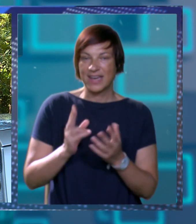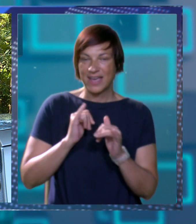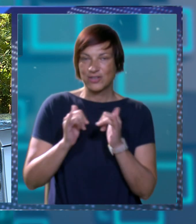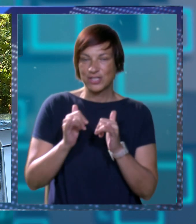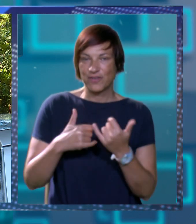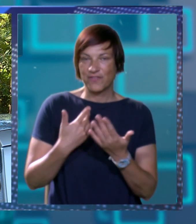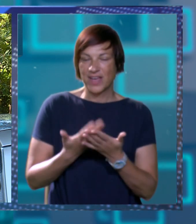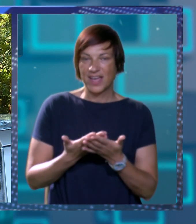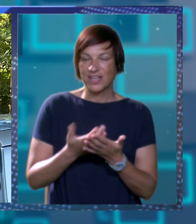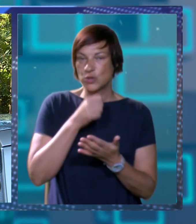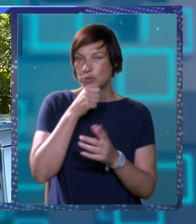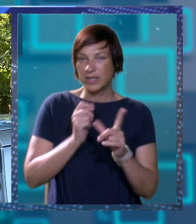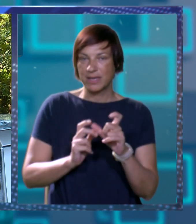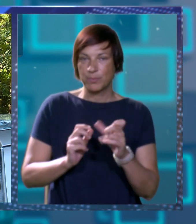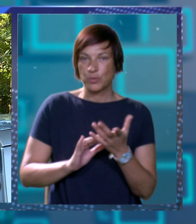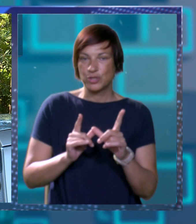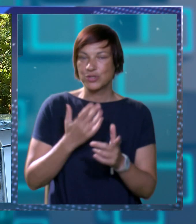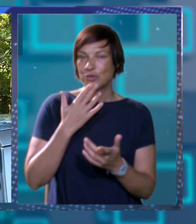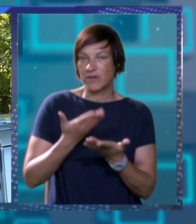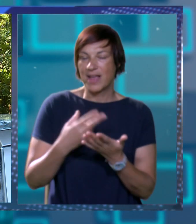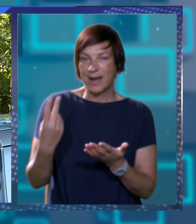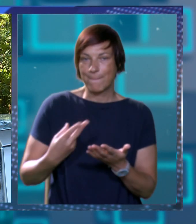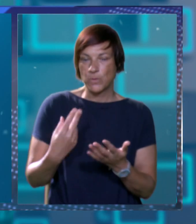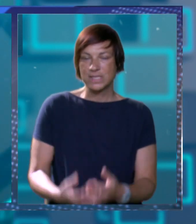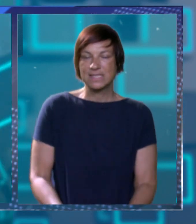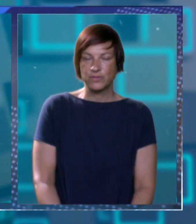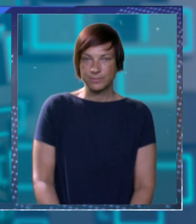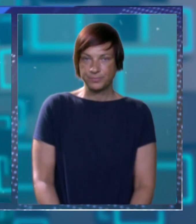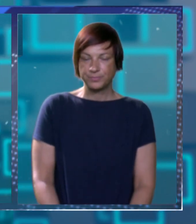se na gostovanju u županijskom Impuls hvala vama na poziv